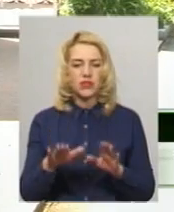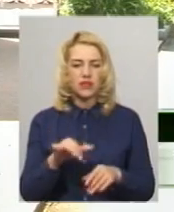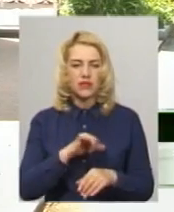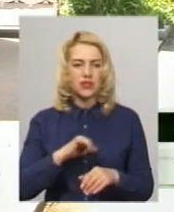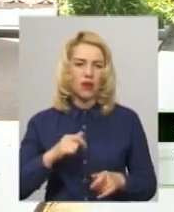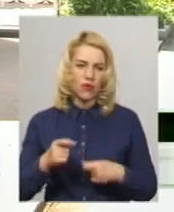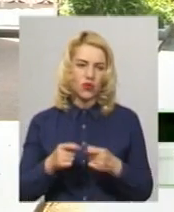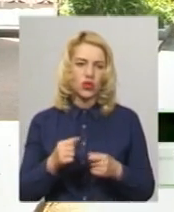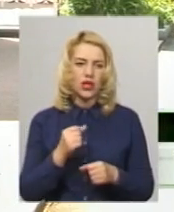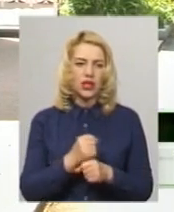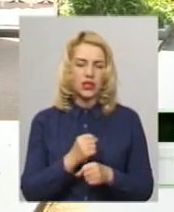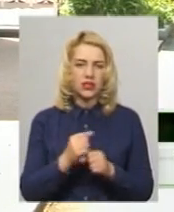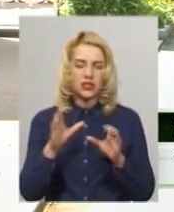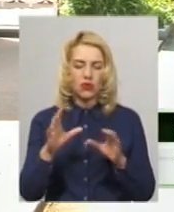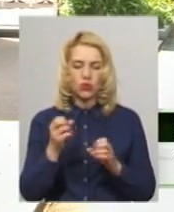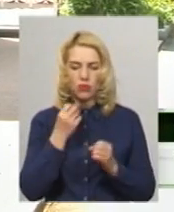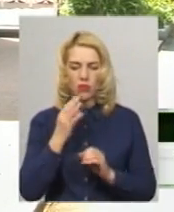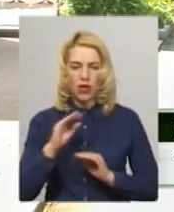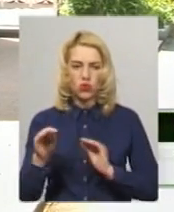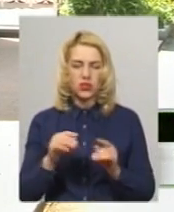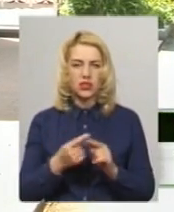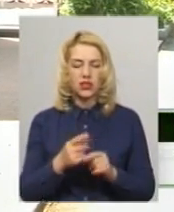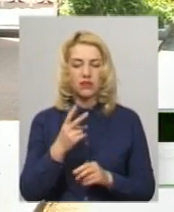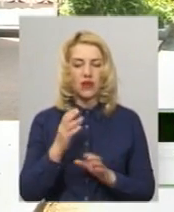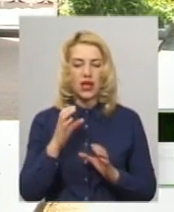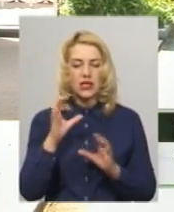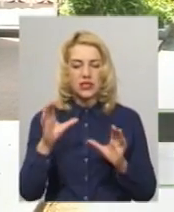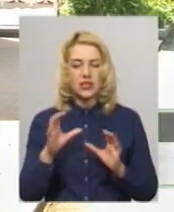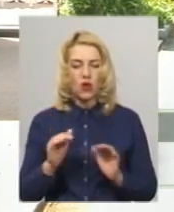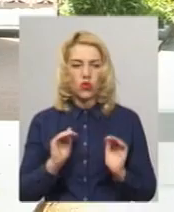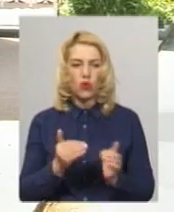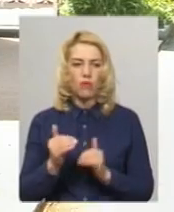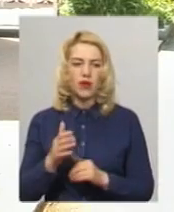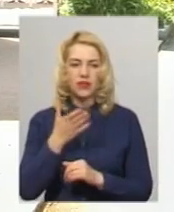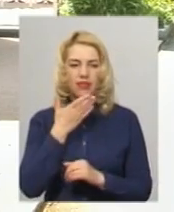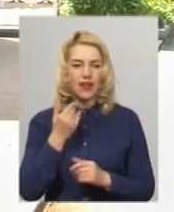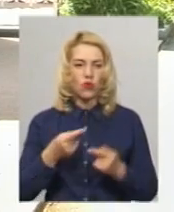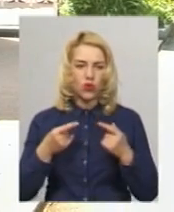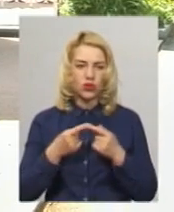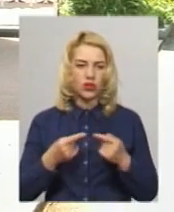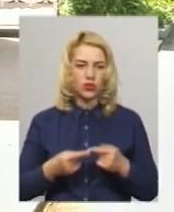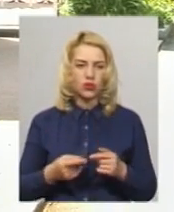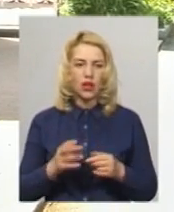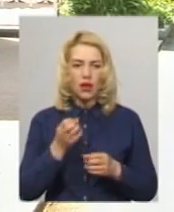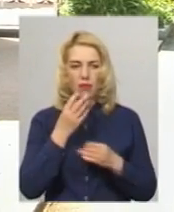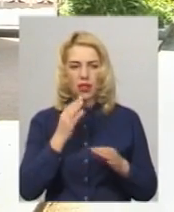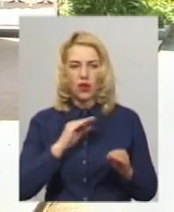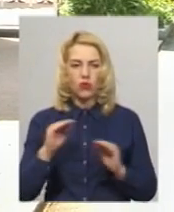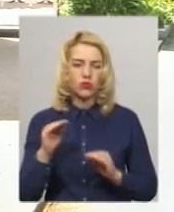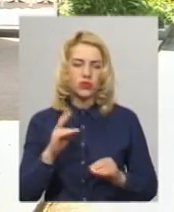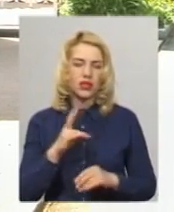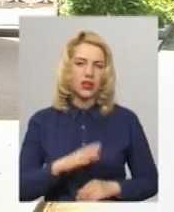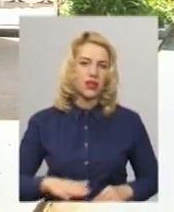про благоустрій населених пунктів України. Але ці два закони, вони дещо обмежують, не конкретизують саме благоустрій на